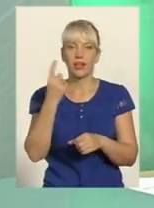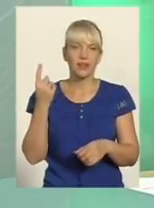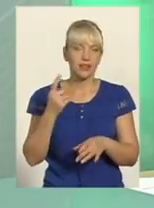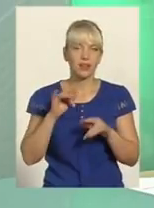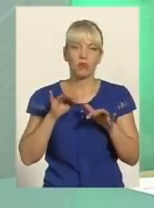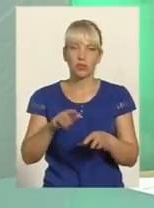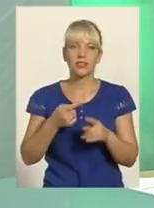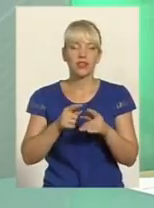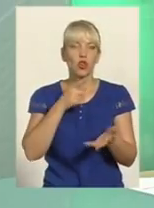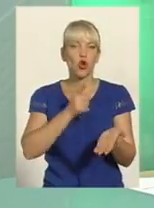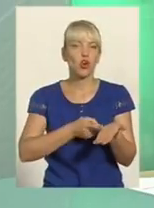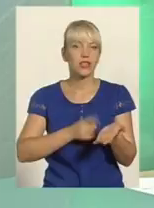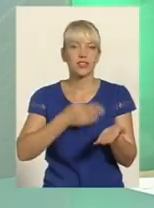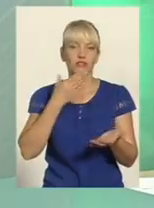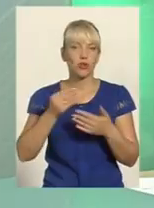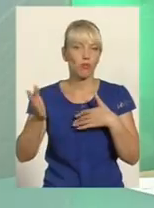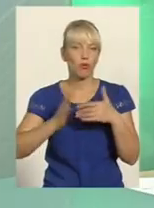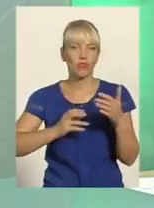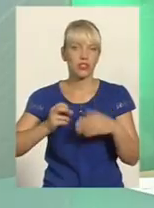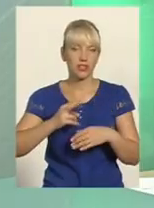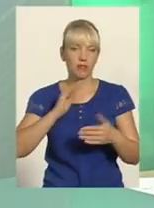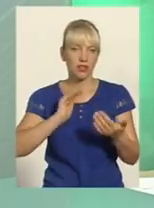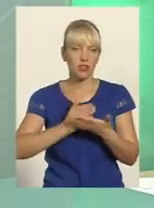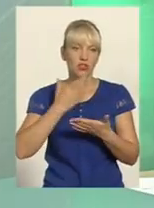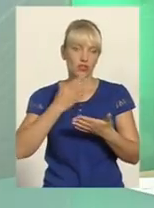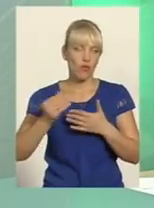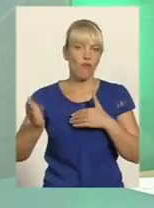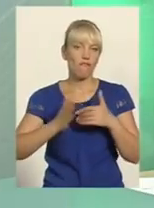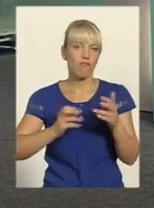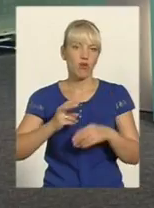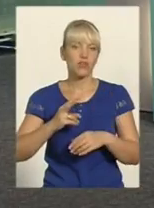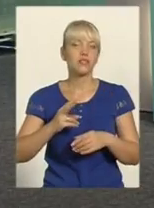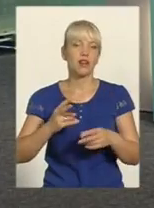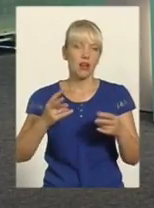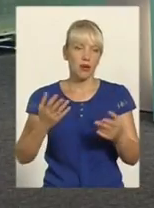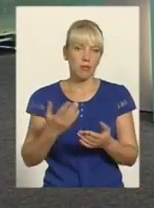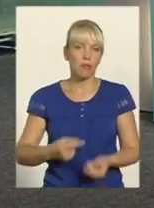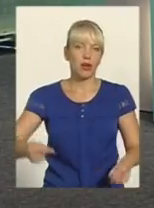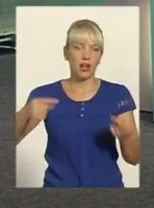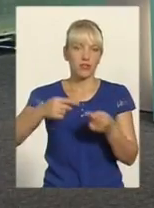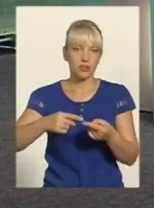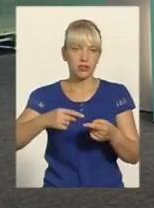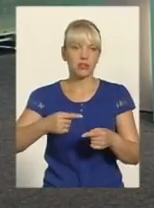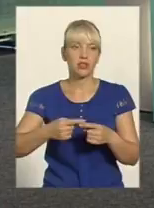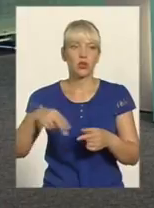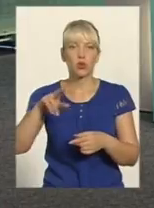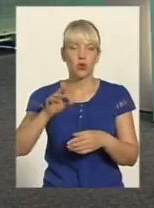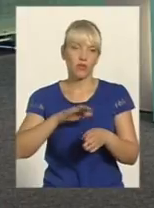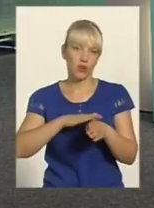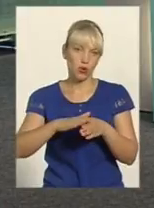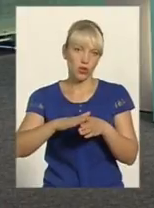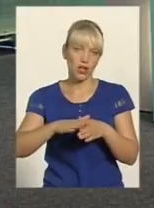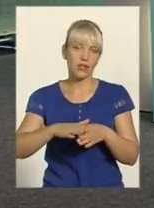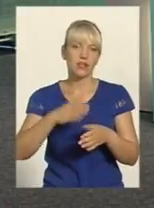професійними якостями Свою фаховість Бути професійно придатним для виконання правоохорони функції Буквально у нас